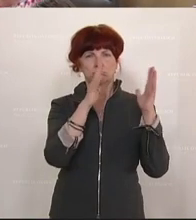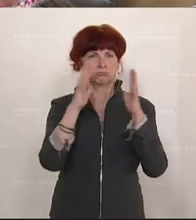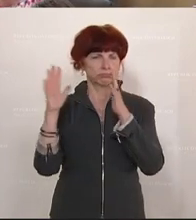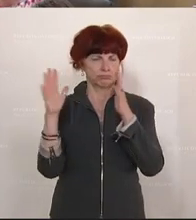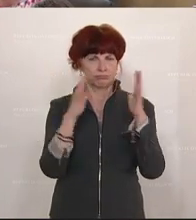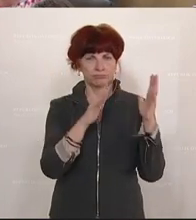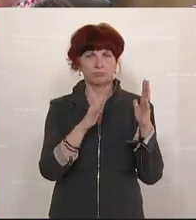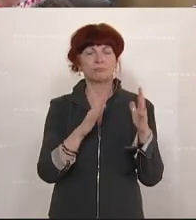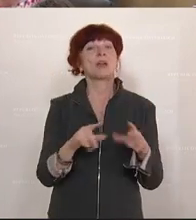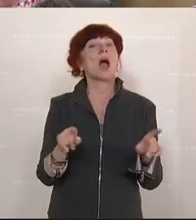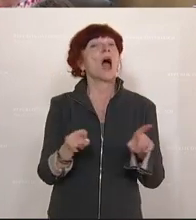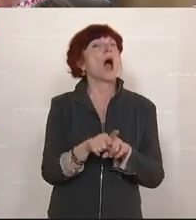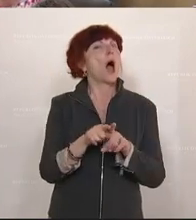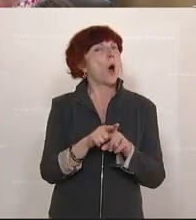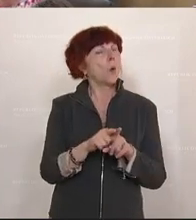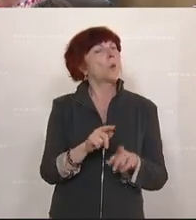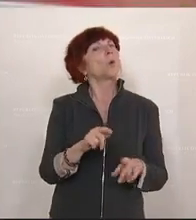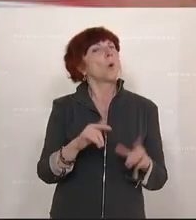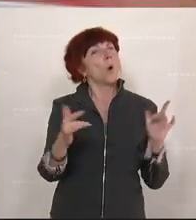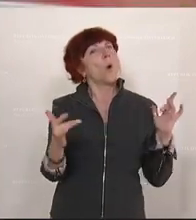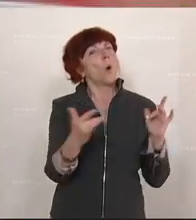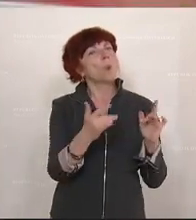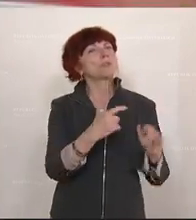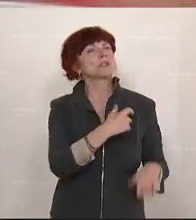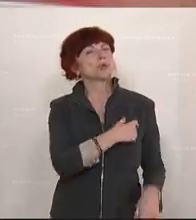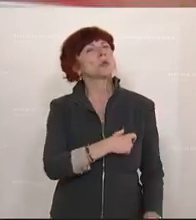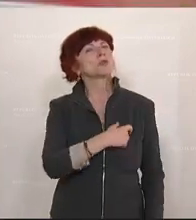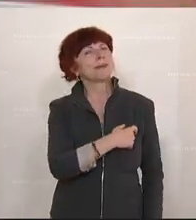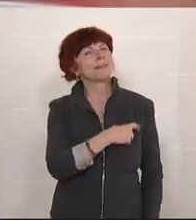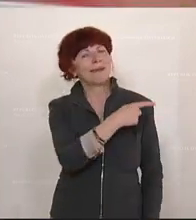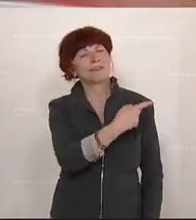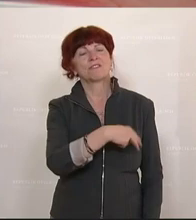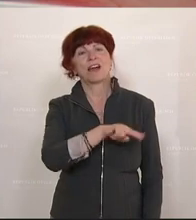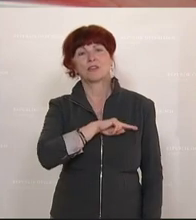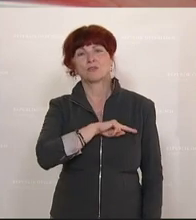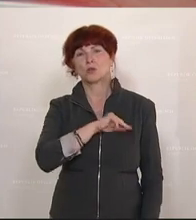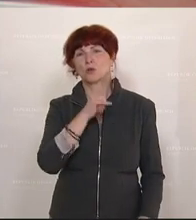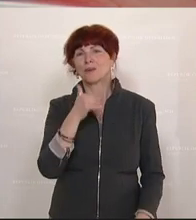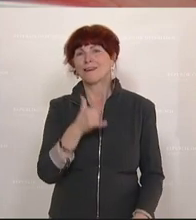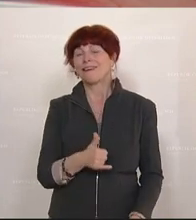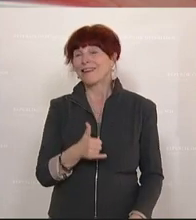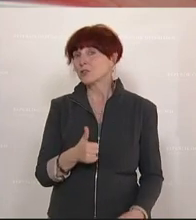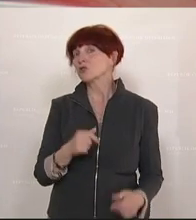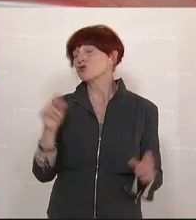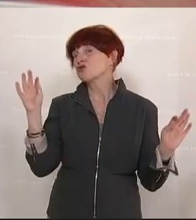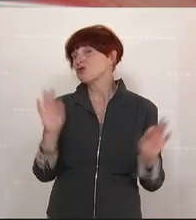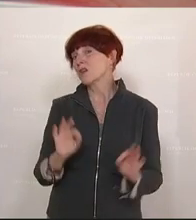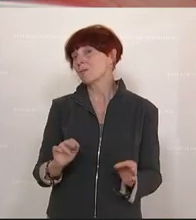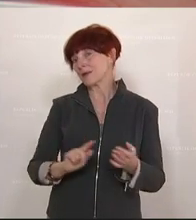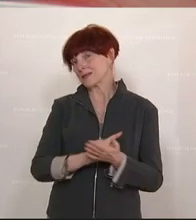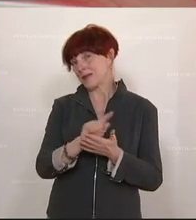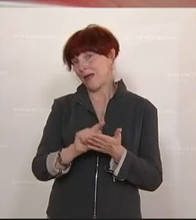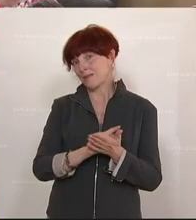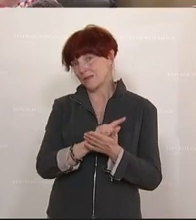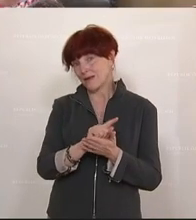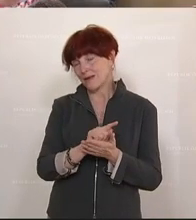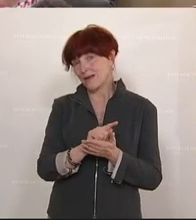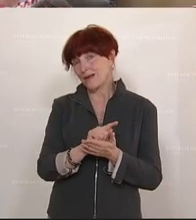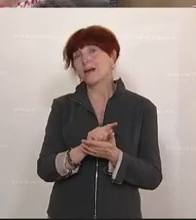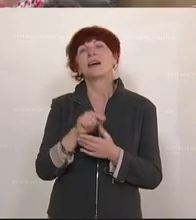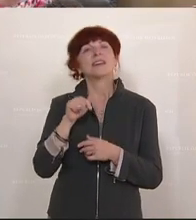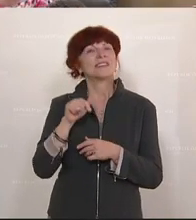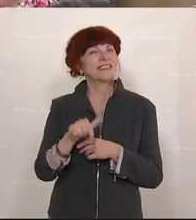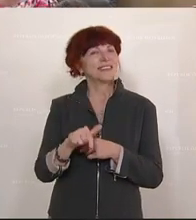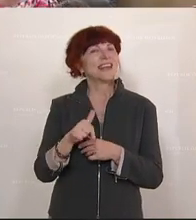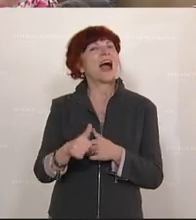Hat man nicht auch als Opposition die Verantwortung, in diesen mehr als bescheidenen Zeiten auch einmal zu sagen, ja, mit